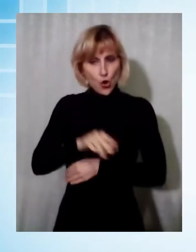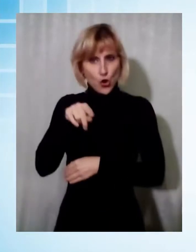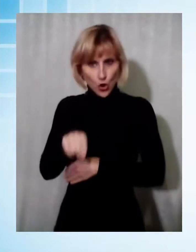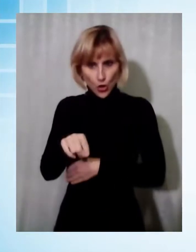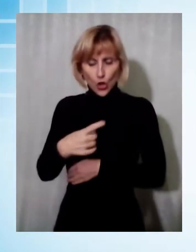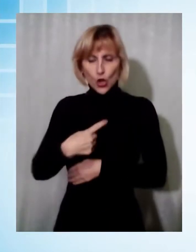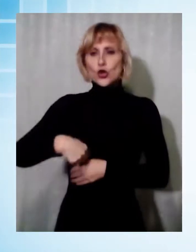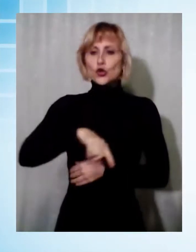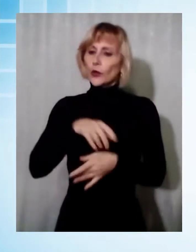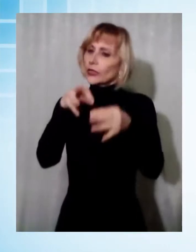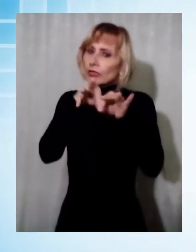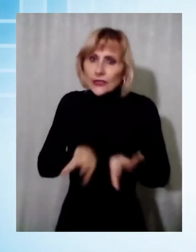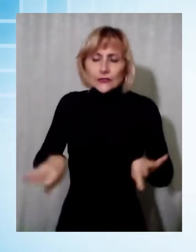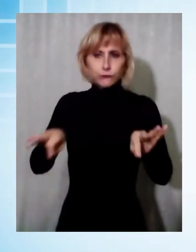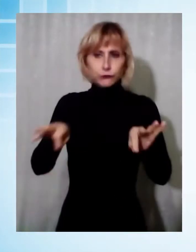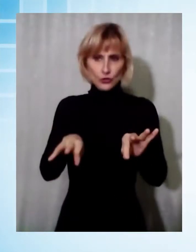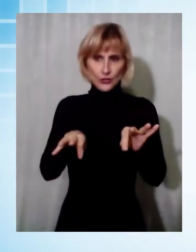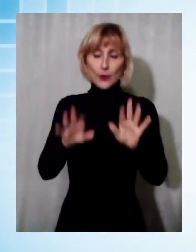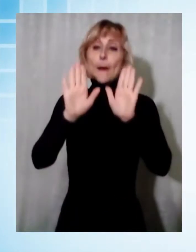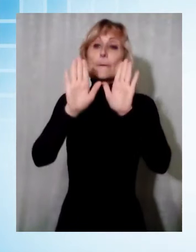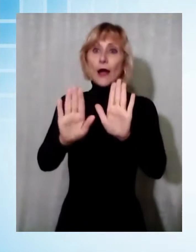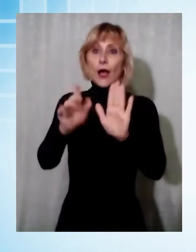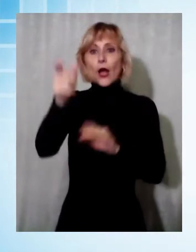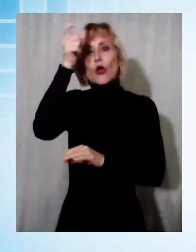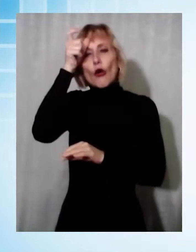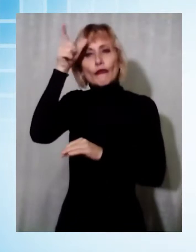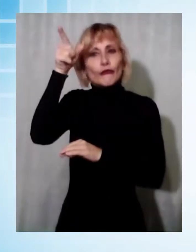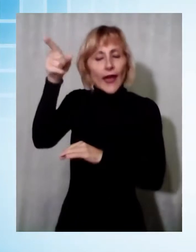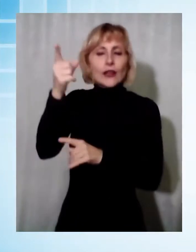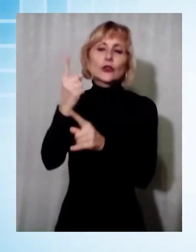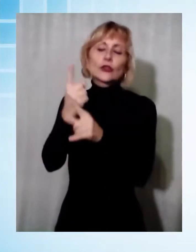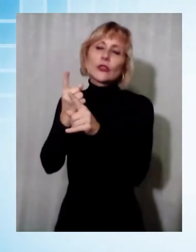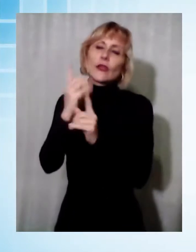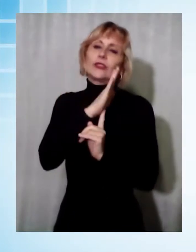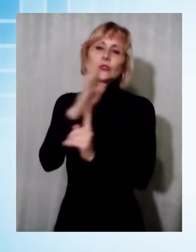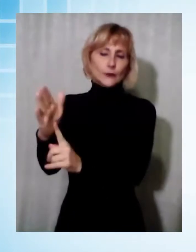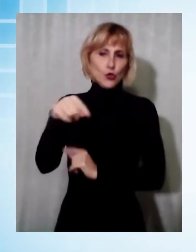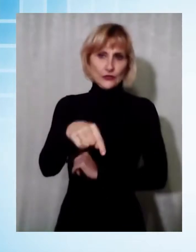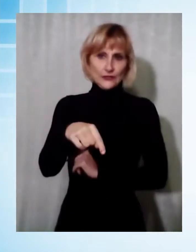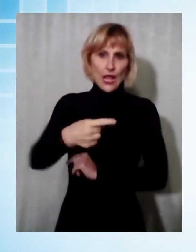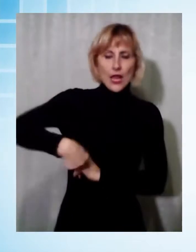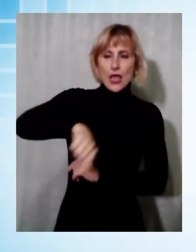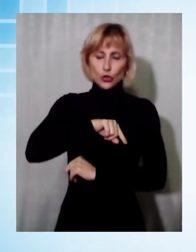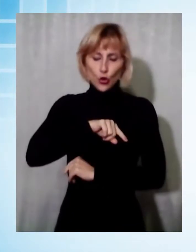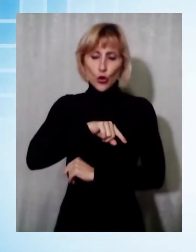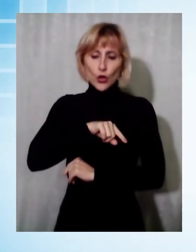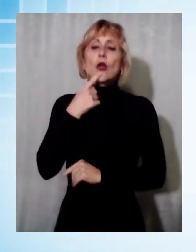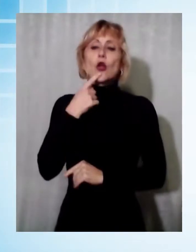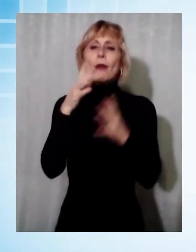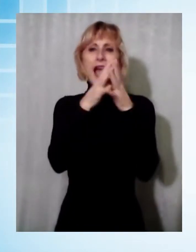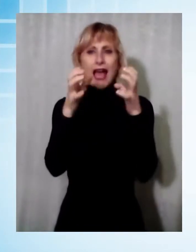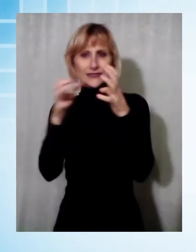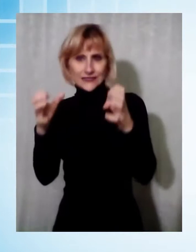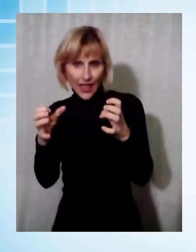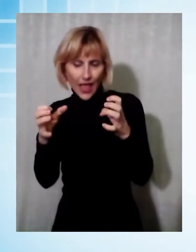farlo, il governo però deve dimostrare di essere all'altezza di aziende e di persone che vogliono lavorare.